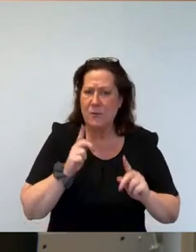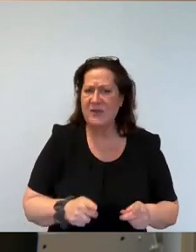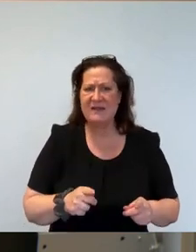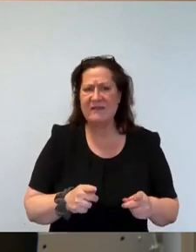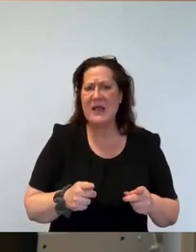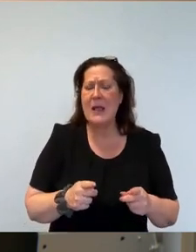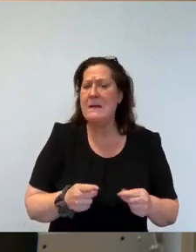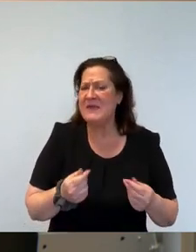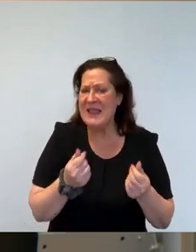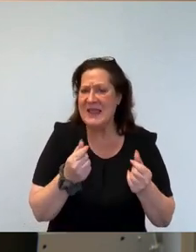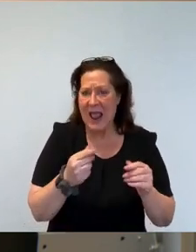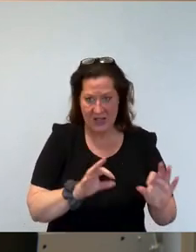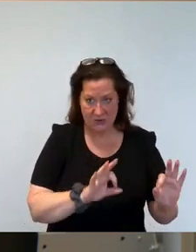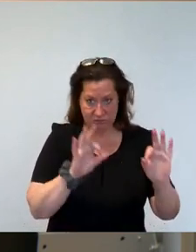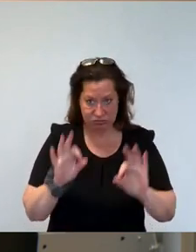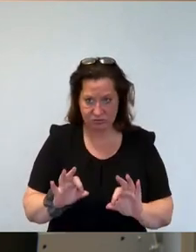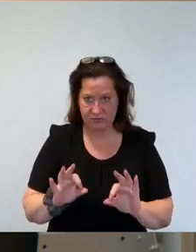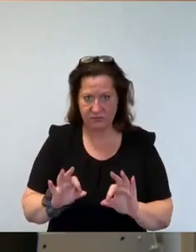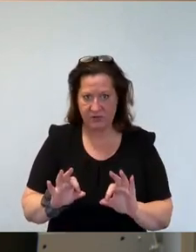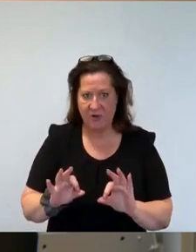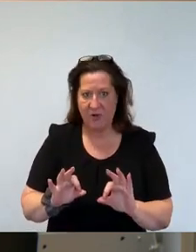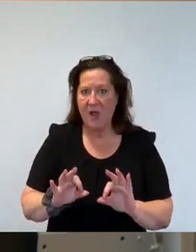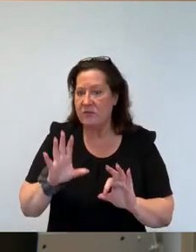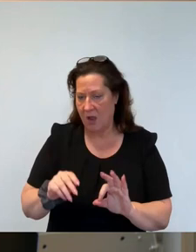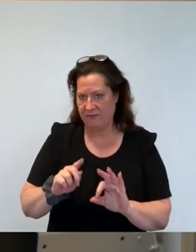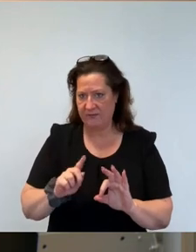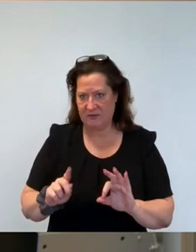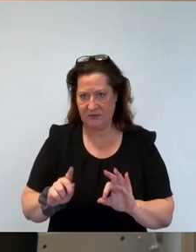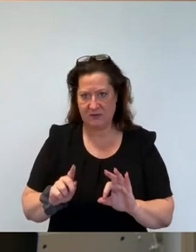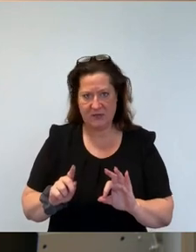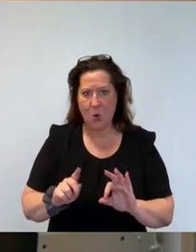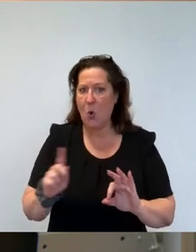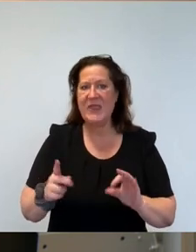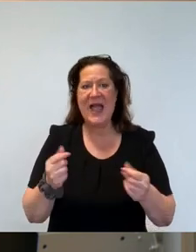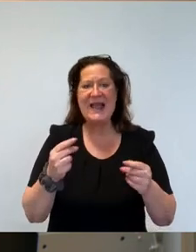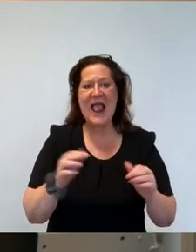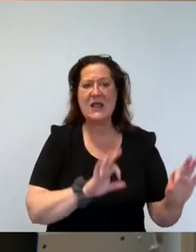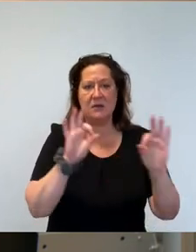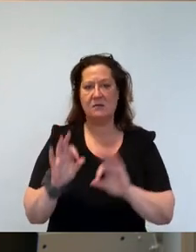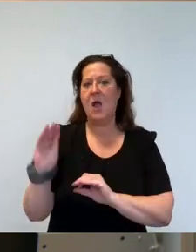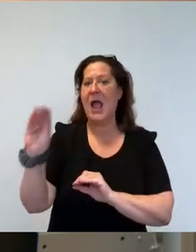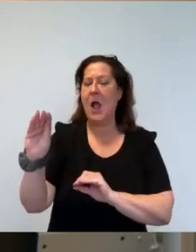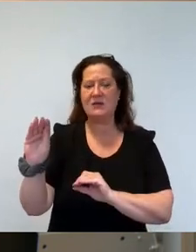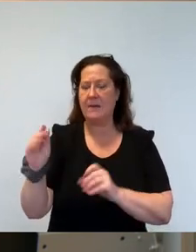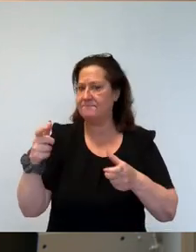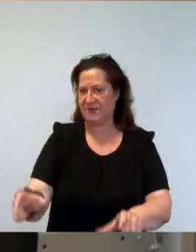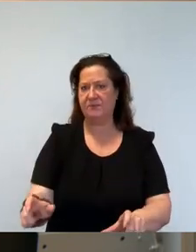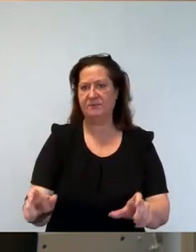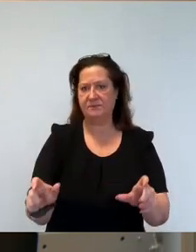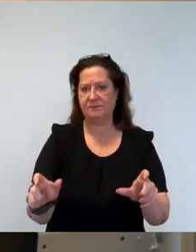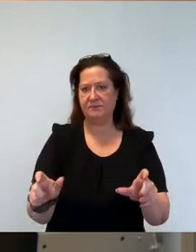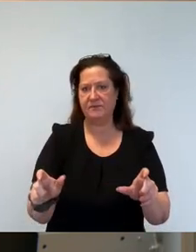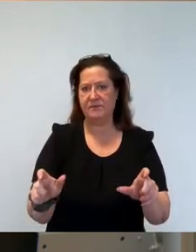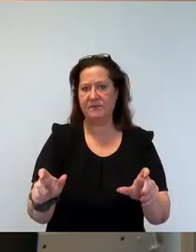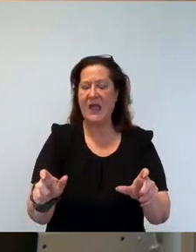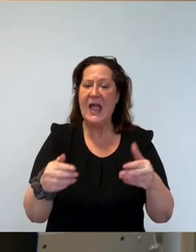Mittelübertragungen zu untersagen oder beziehungsweise auch den Geldtransfer ins Ausland zu verhindern. Und das ist ein Mittel, was wir